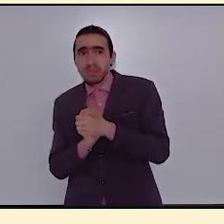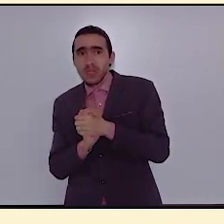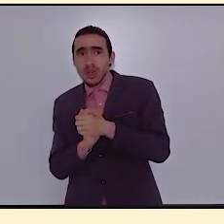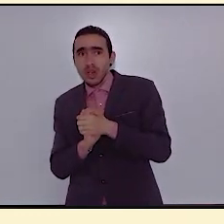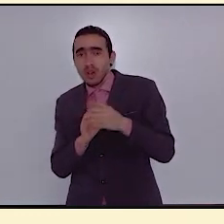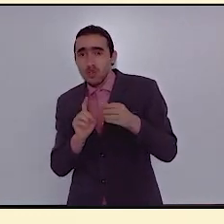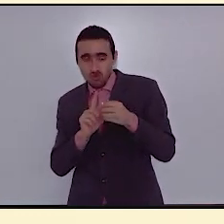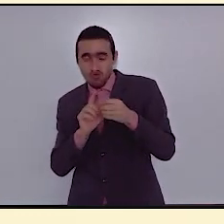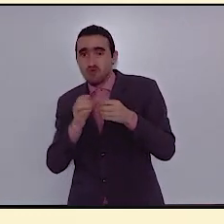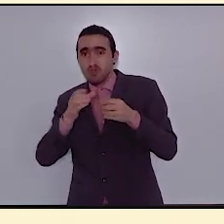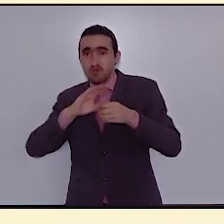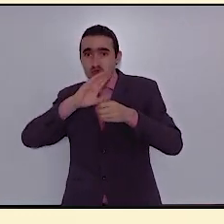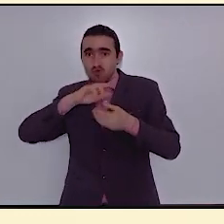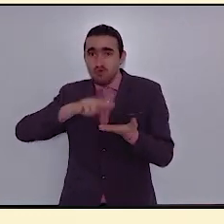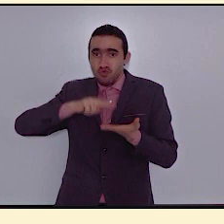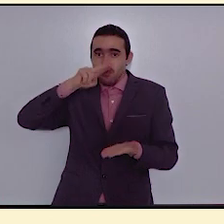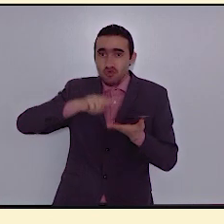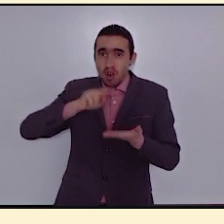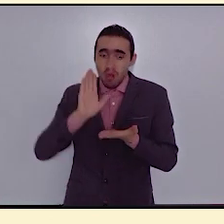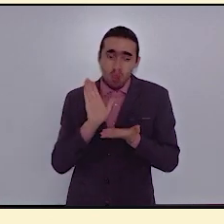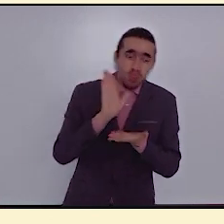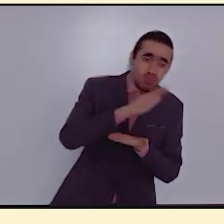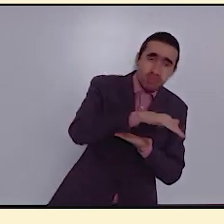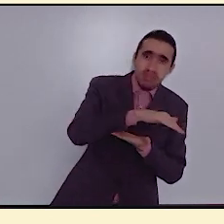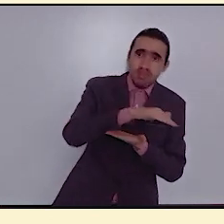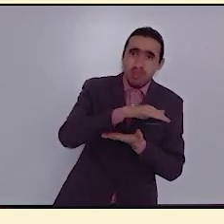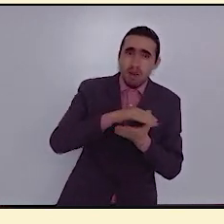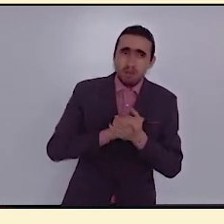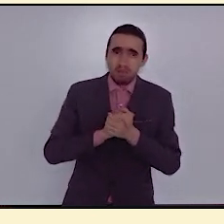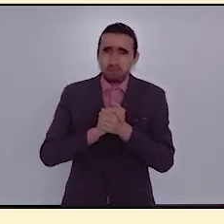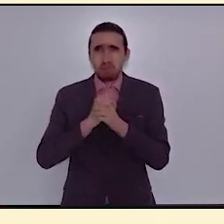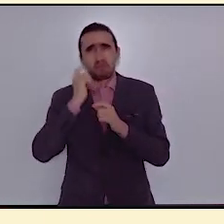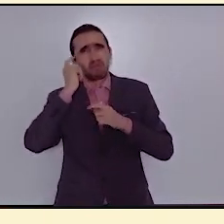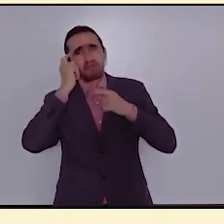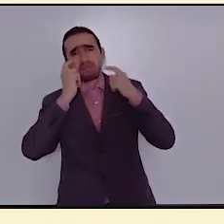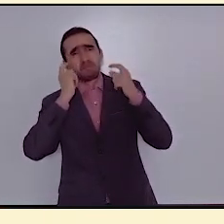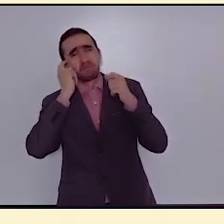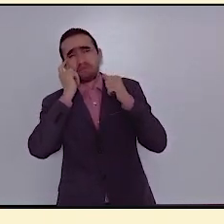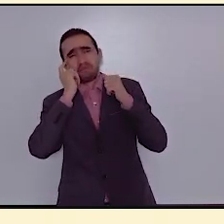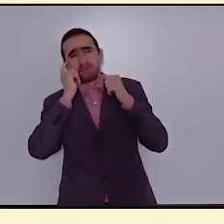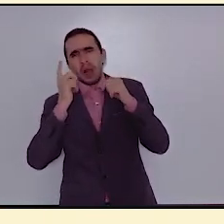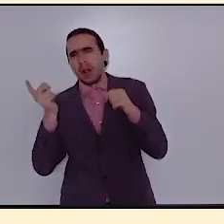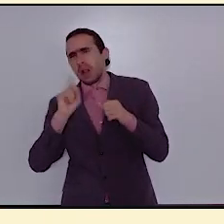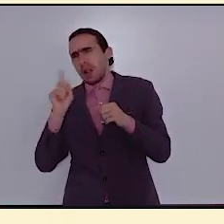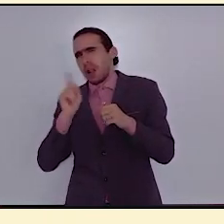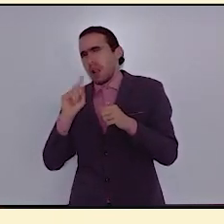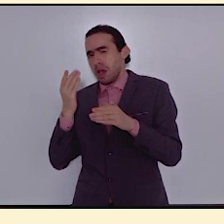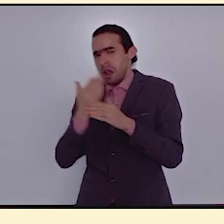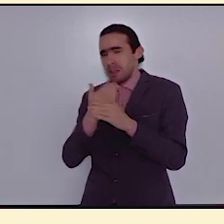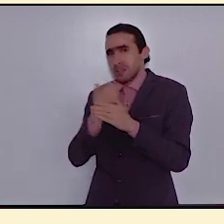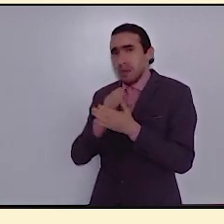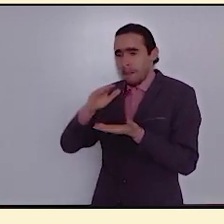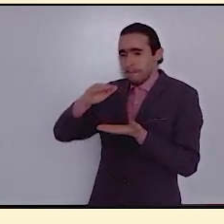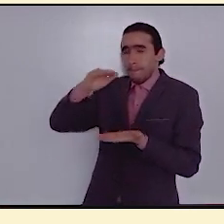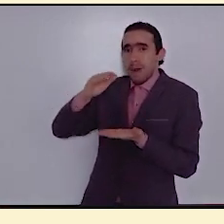جانبها حتى يخرج الماء منها؟ هكذا سأل الغراب نفسه لا لا إذا وقع